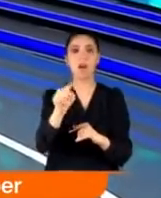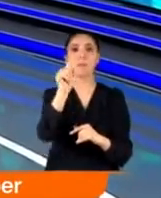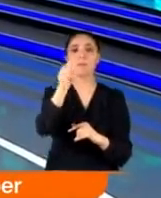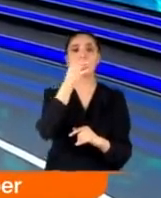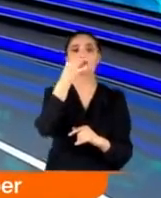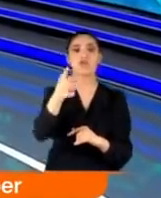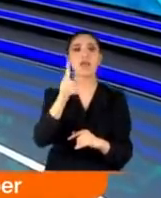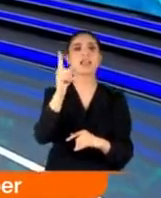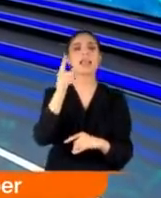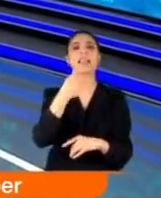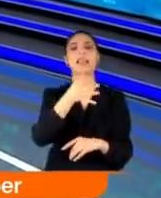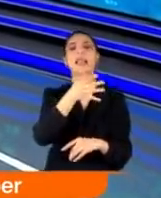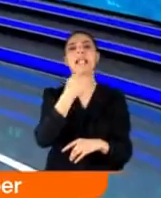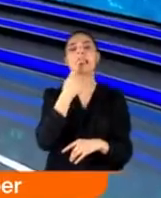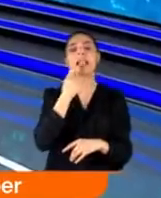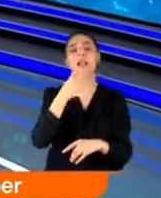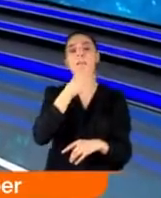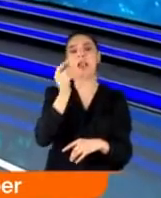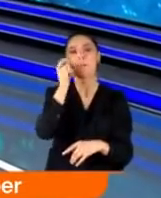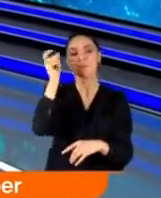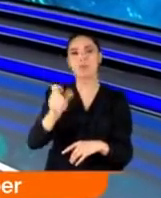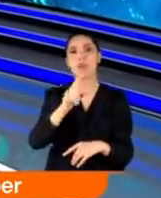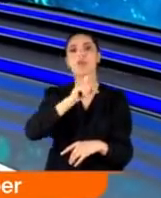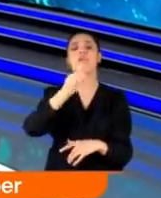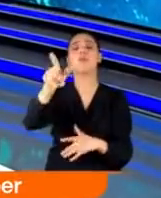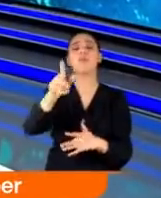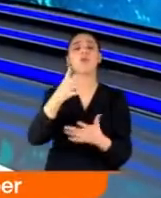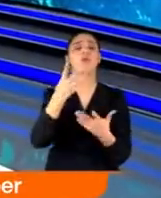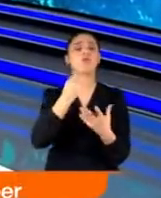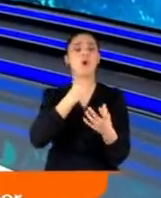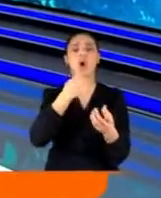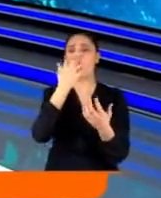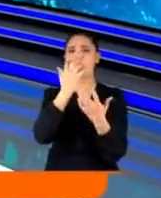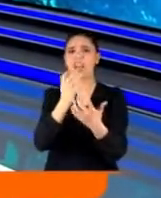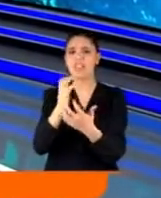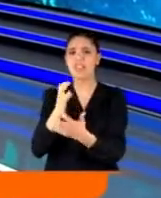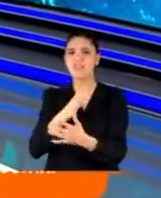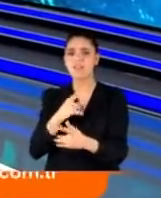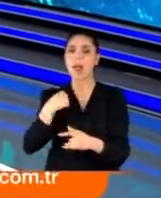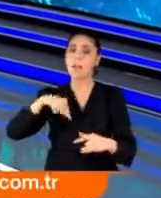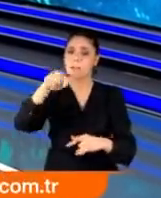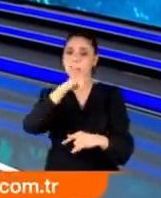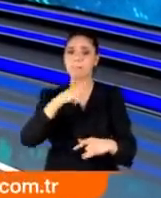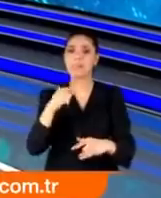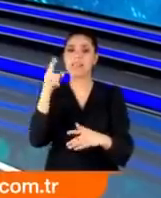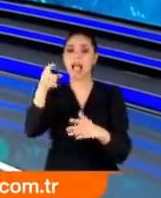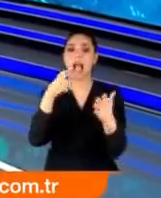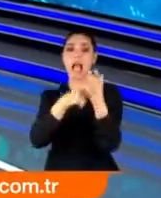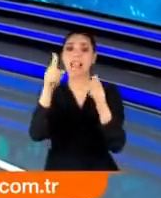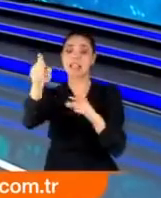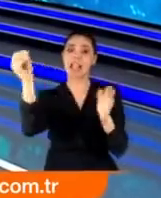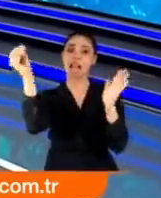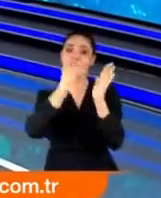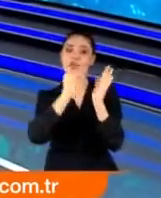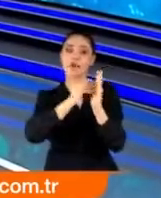Bu çağrı dil bilimcilere yönelikti ama daha onlardan ses çıkmadan birçok öneri ortaya atıldı. Elbette biz de dedik ki adını sen koy. Bakın